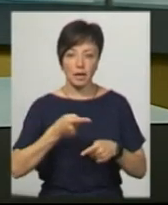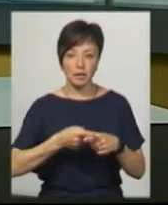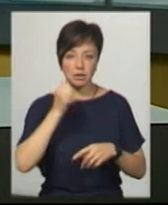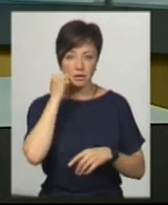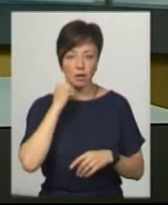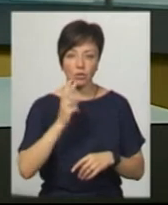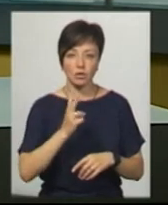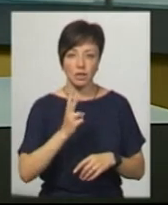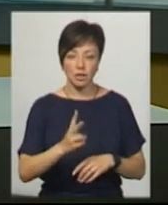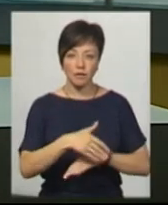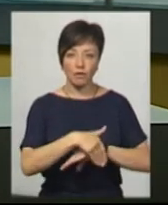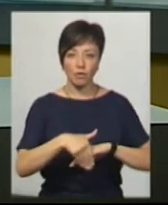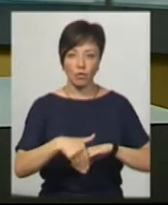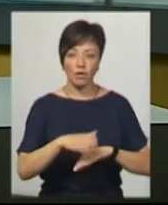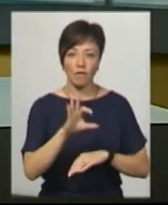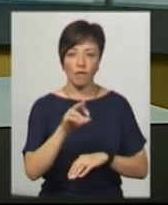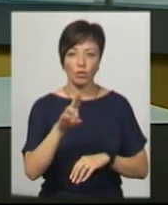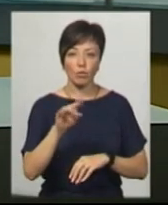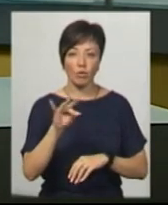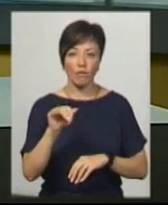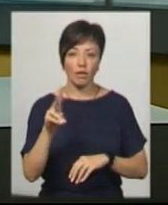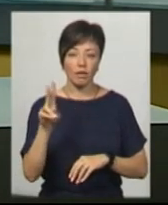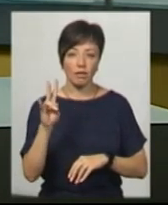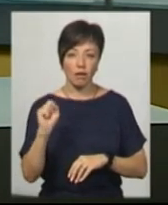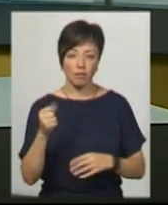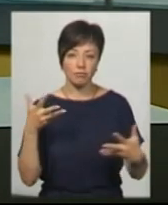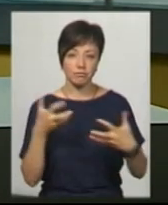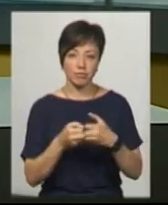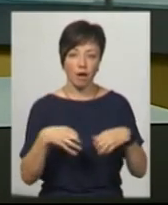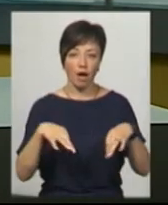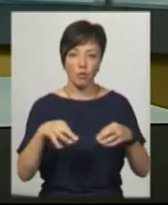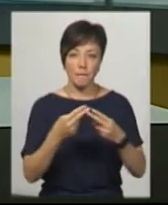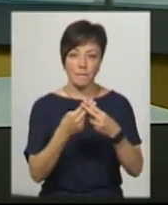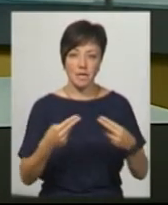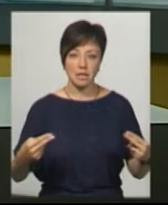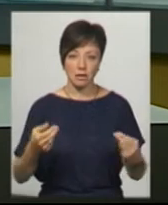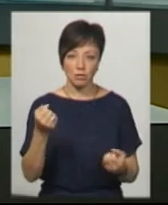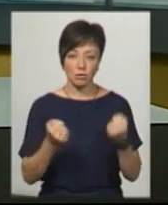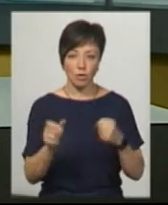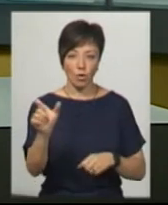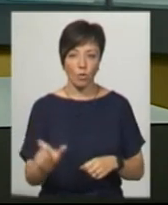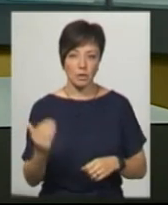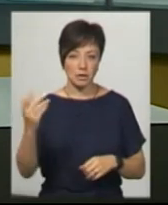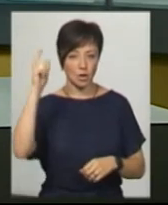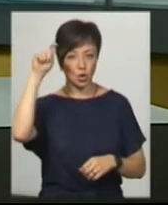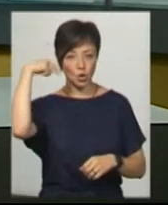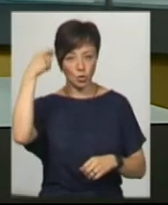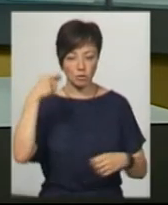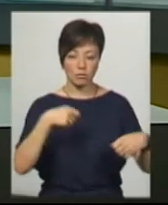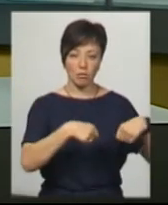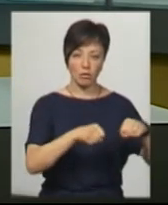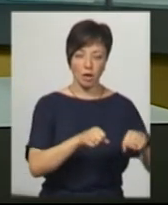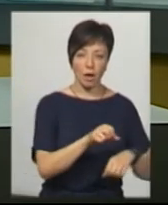Старокостянтинівського шосе та вулиці Водопровідної зіткнулися автомобіль «Мерседес», за кермом якого був громадянин Туреччини і